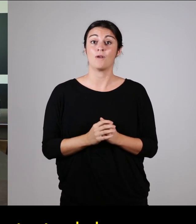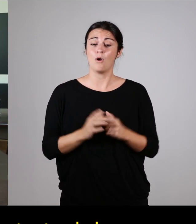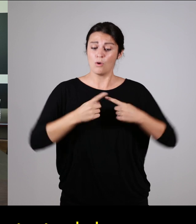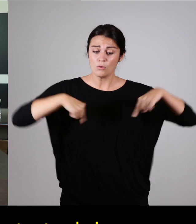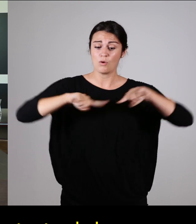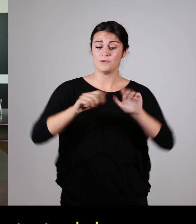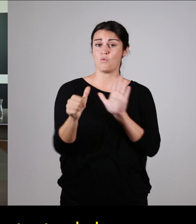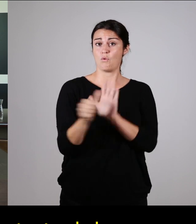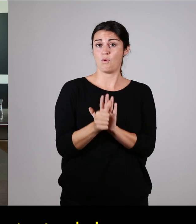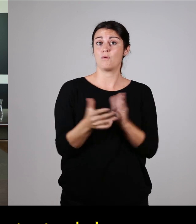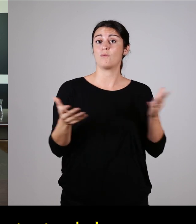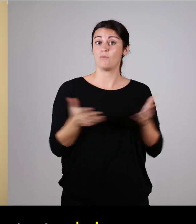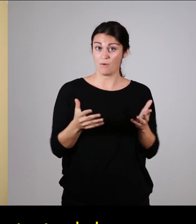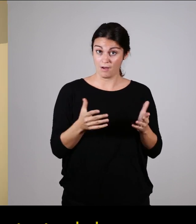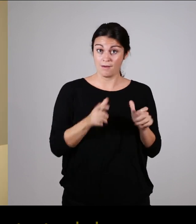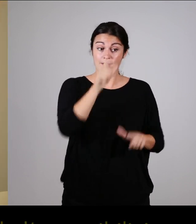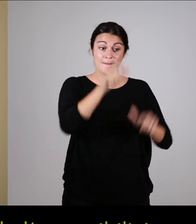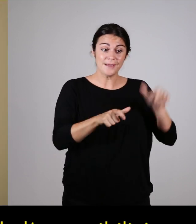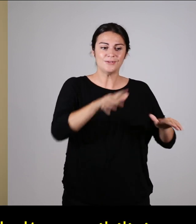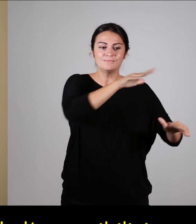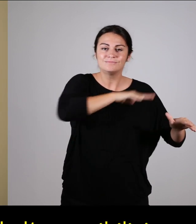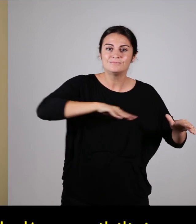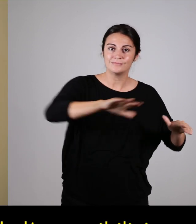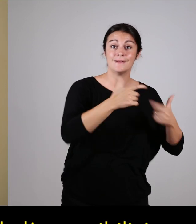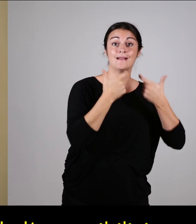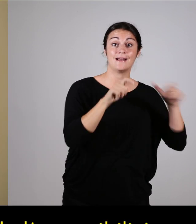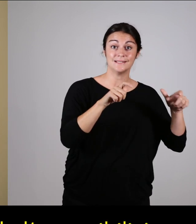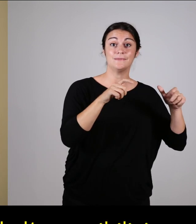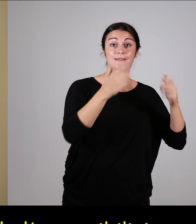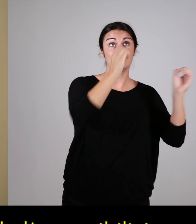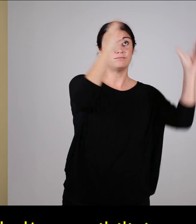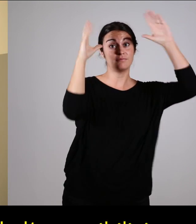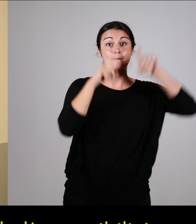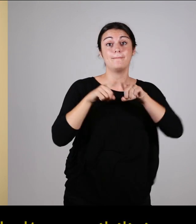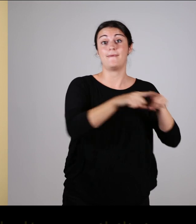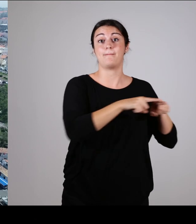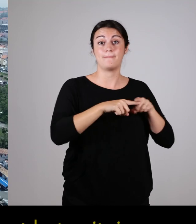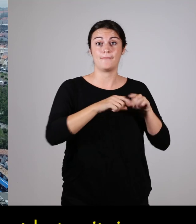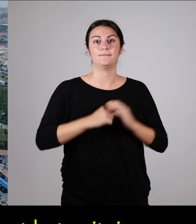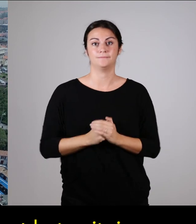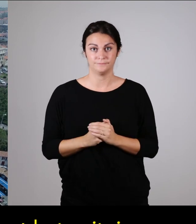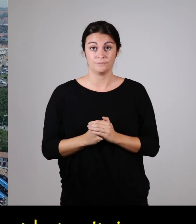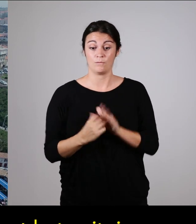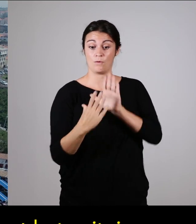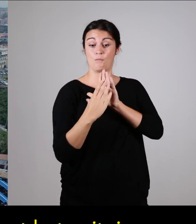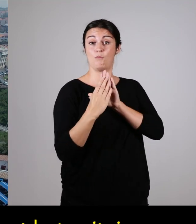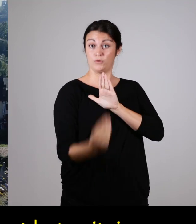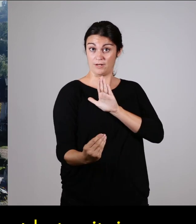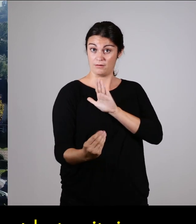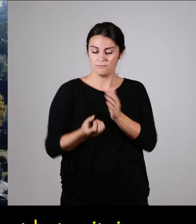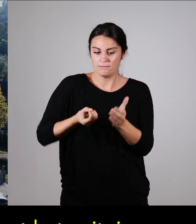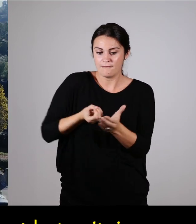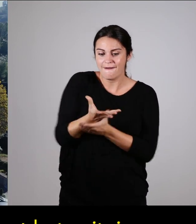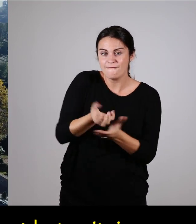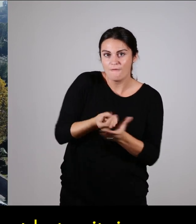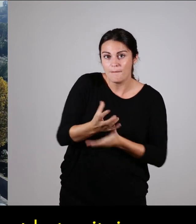commission a pour rôle principal de promouvoir une vision commune de l'accessibilité, être organisme ressource pour